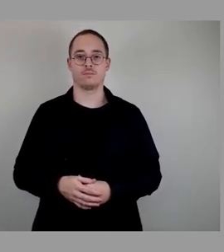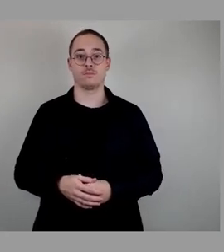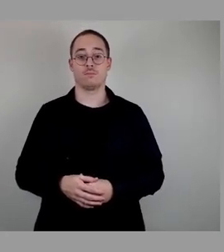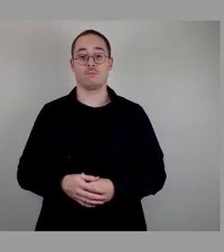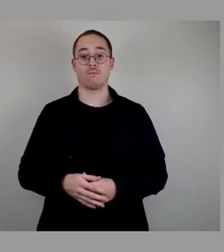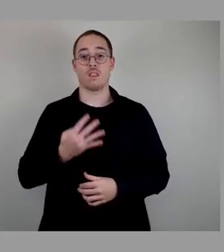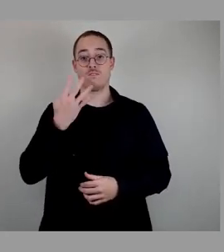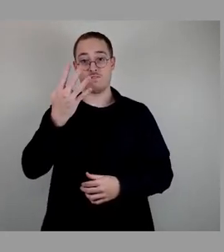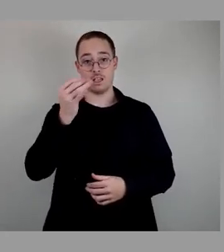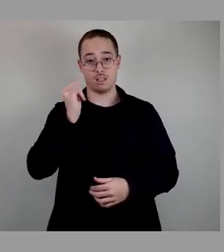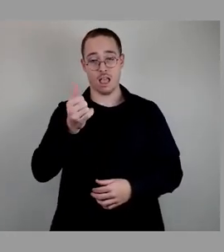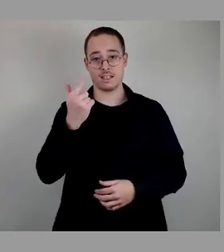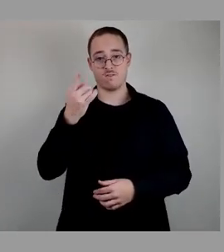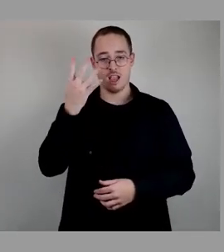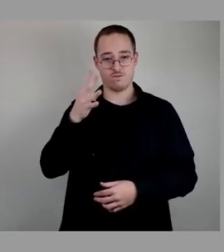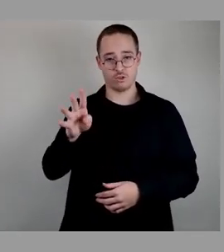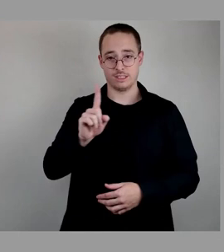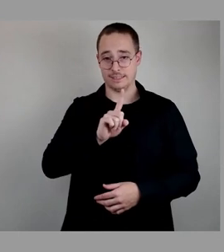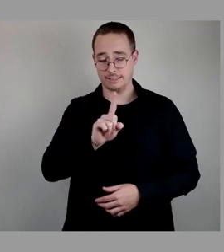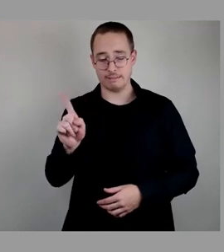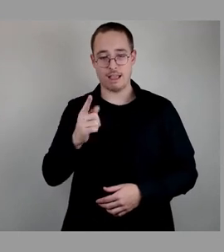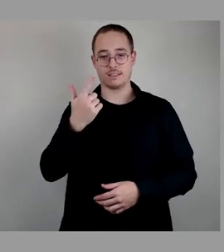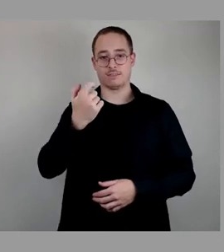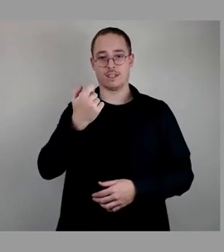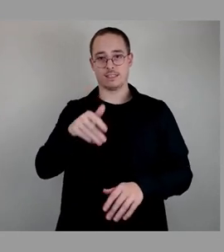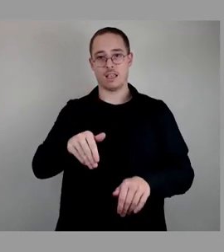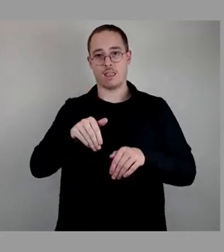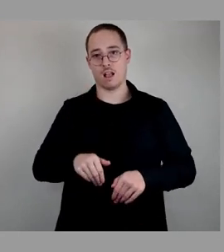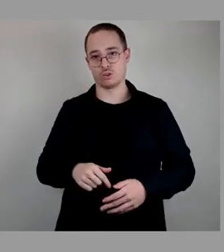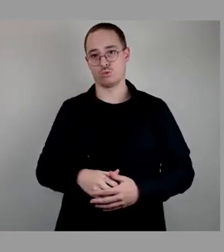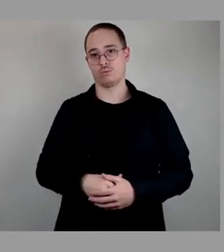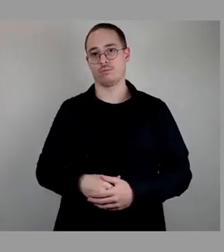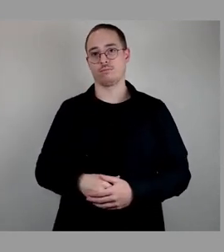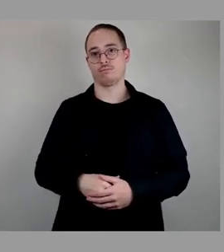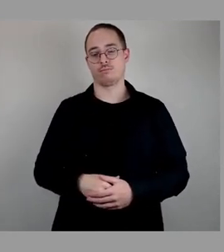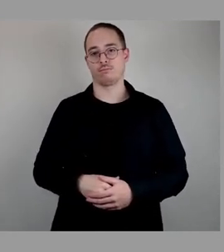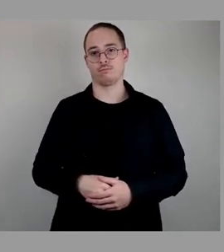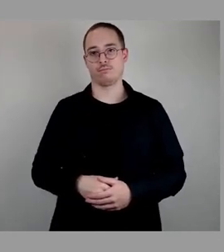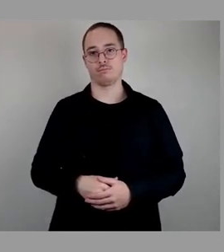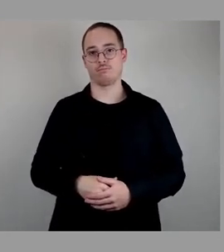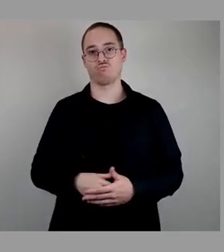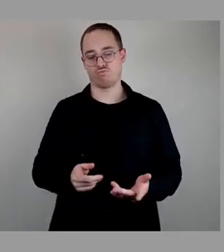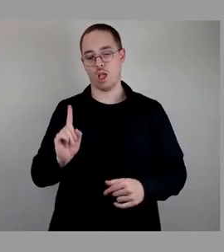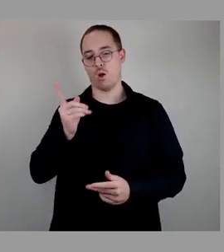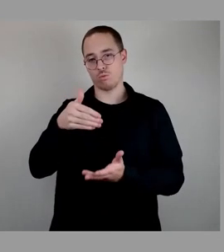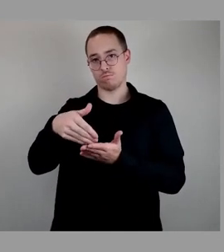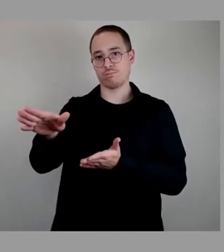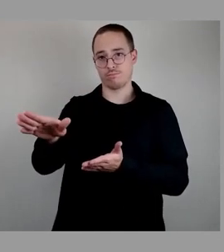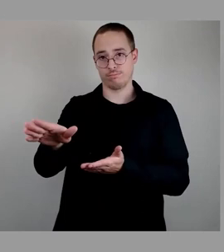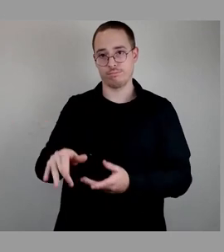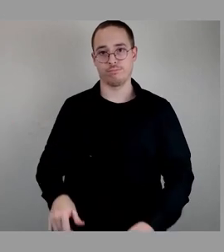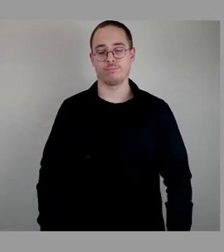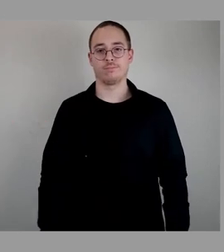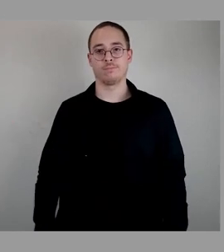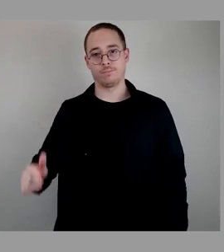4 ja, 42 nein, 20 Enthaltungen hat damit auch keine Mehrheit gefunden.